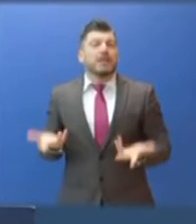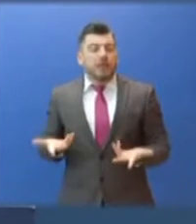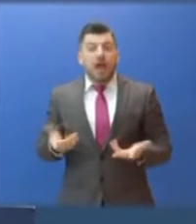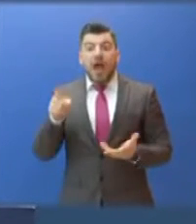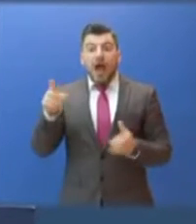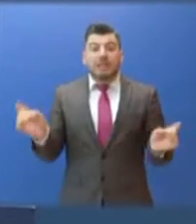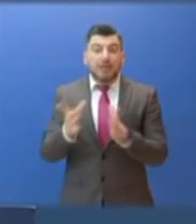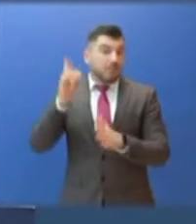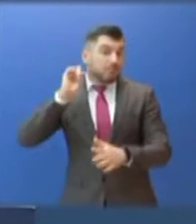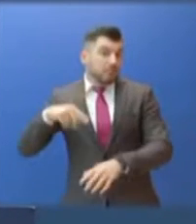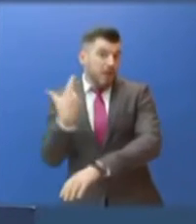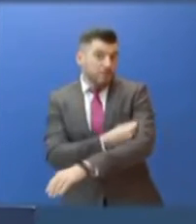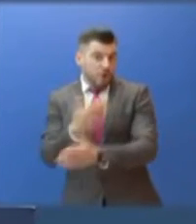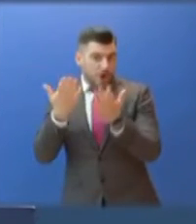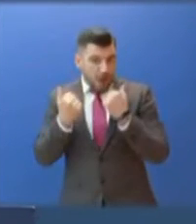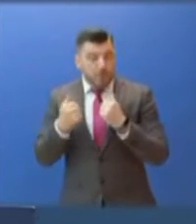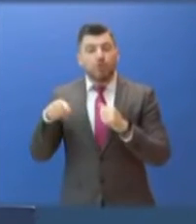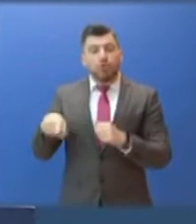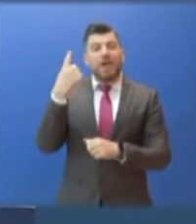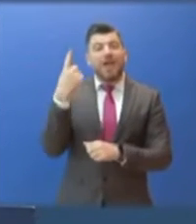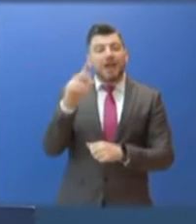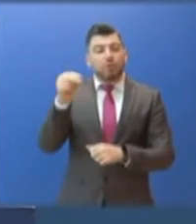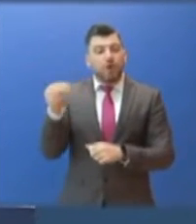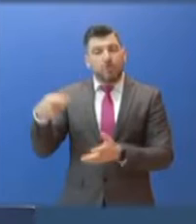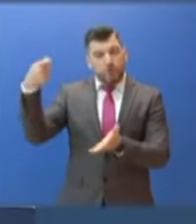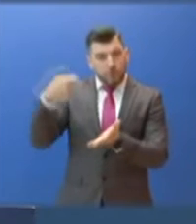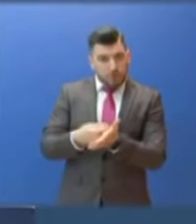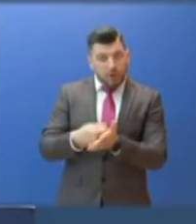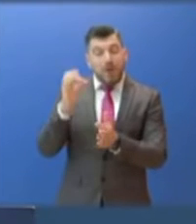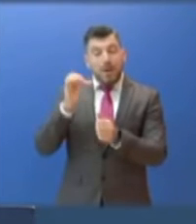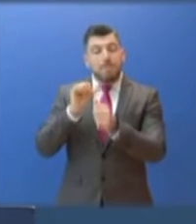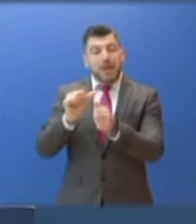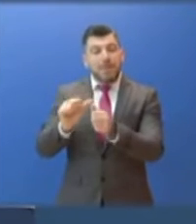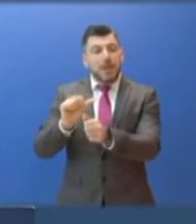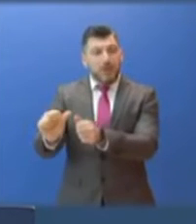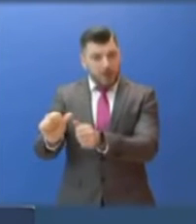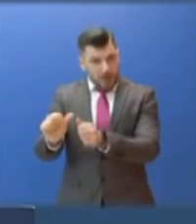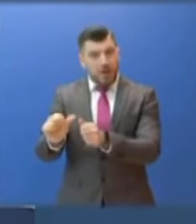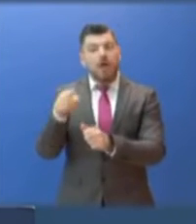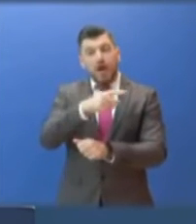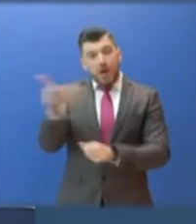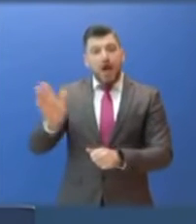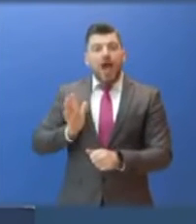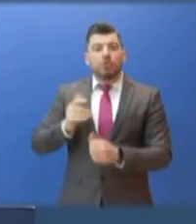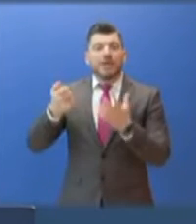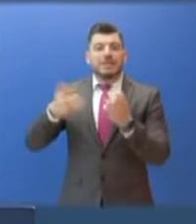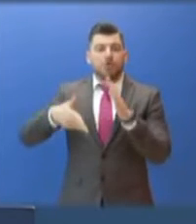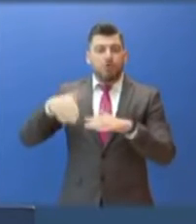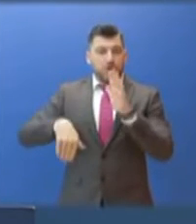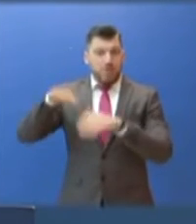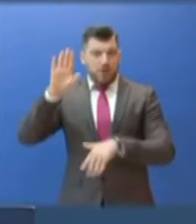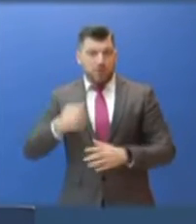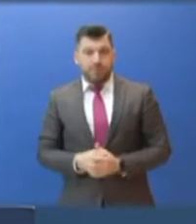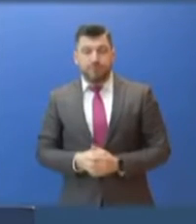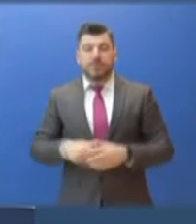διοικητικό πρόστιμο 100 ευρώ κάθε μήνα για όσο θα παραμένουν ανεμβολίαστοι οι συμπολίτες μας άνω των 60 ετών. Η κυβέρνηση έχει δώσει,